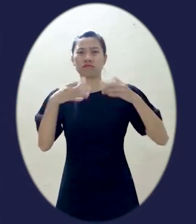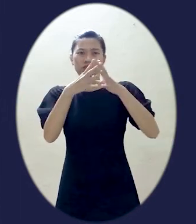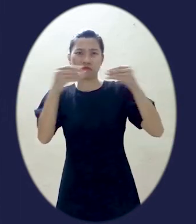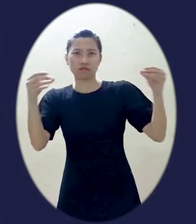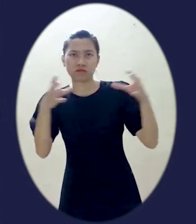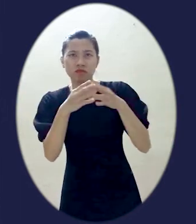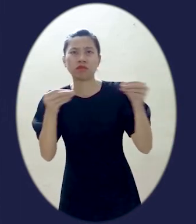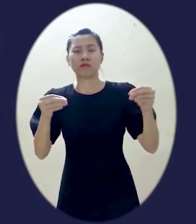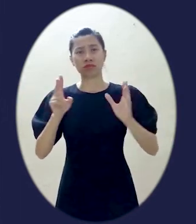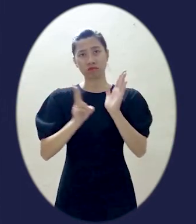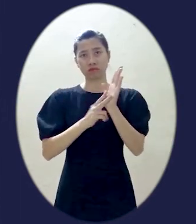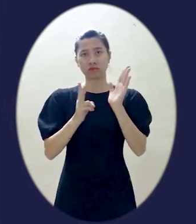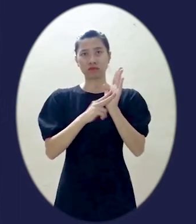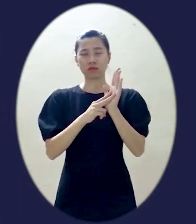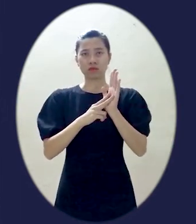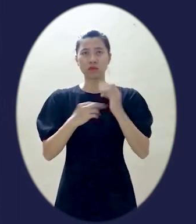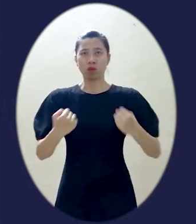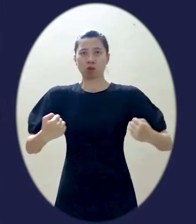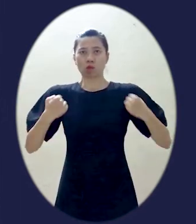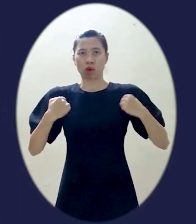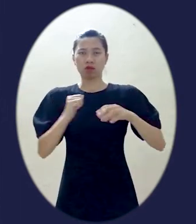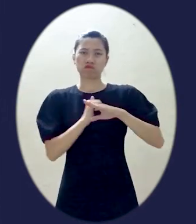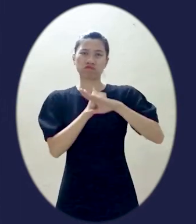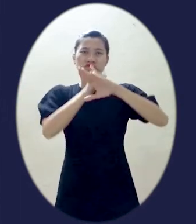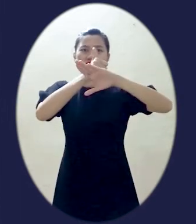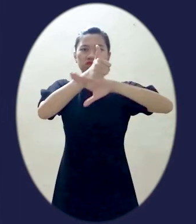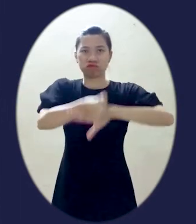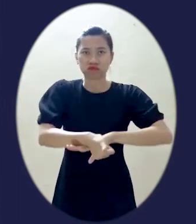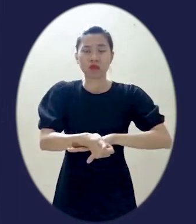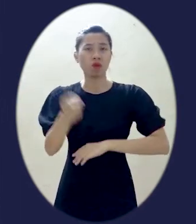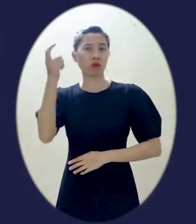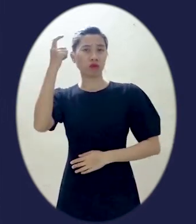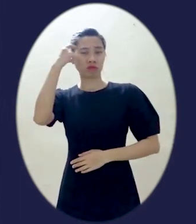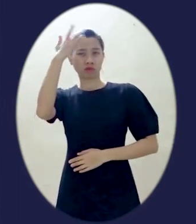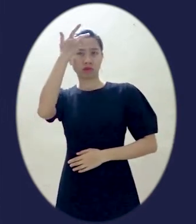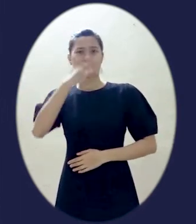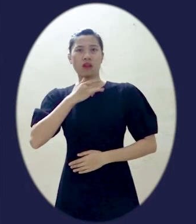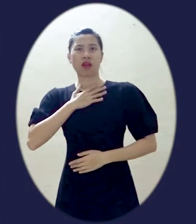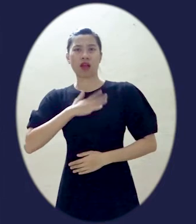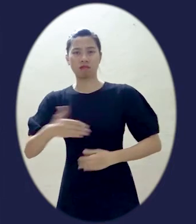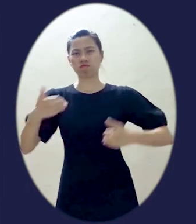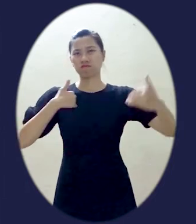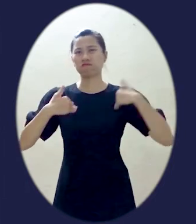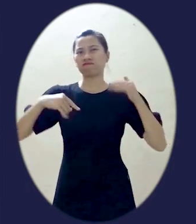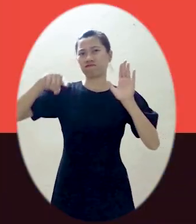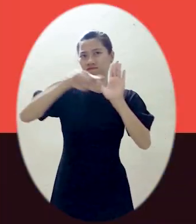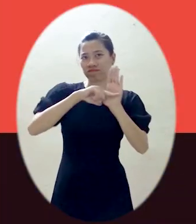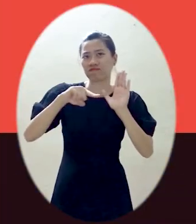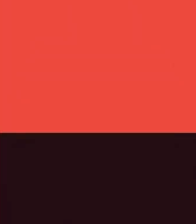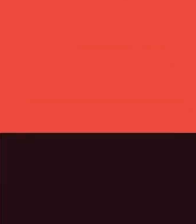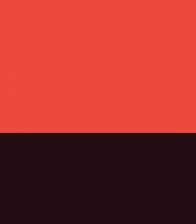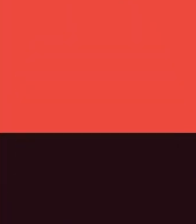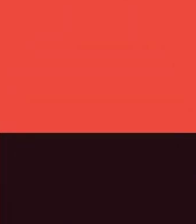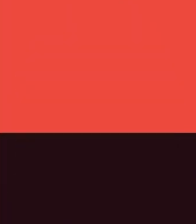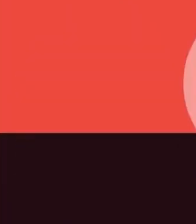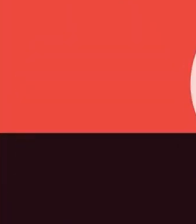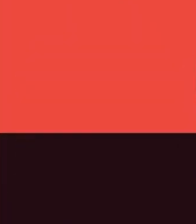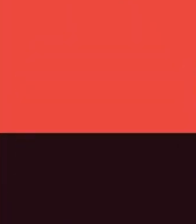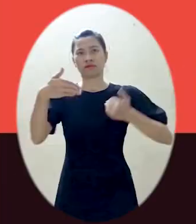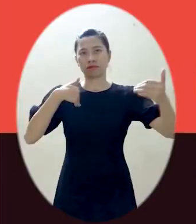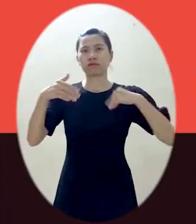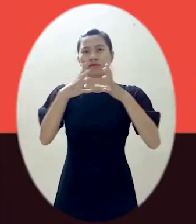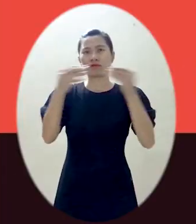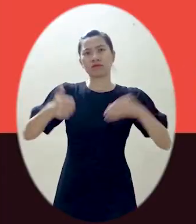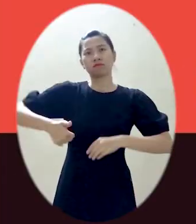suy yếu sức khỏe, ảnh hưởng tới đời sống tinh thần, đang nguy cơ gặp phải các loại bạo lực khác Bạo lực giới với người khuyết tật